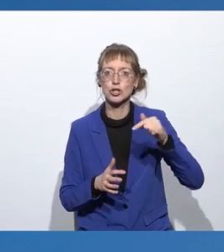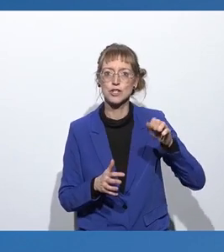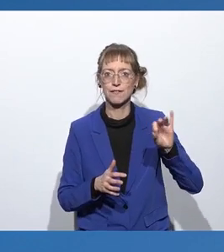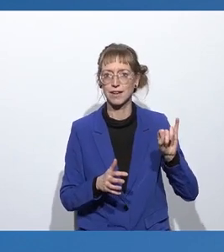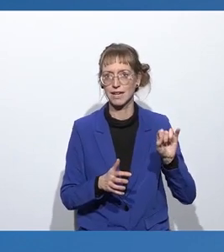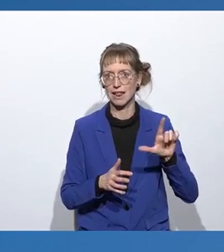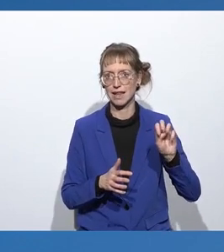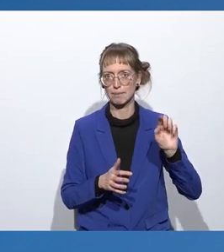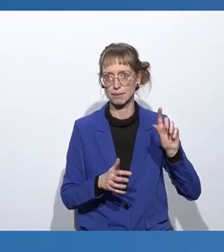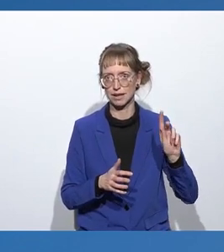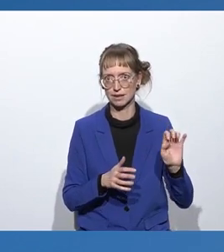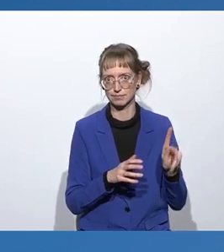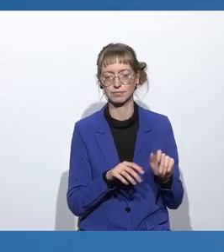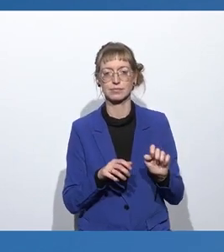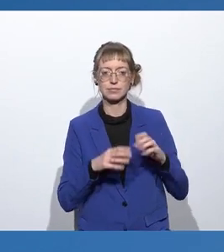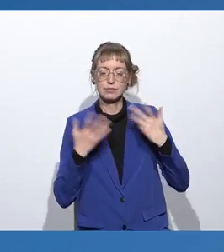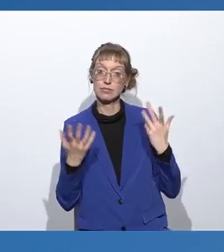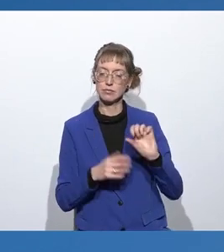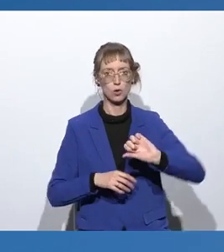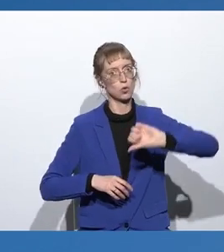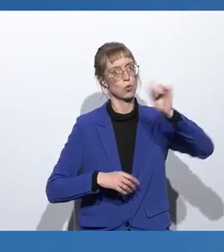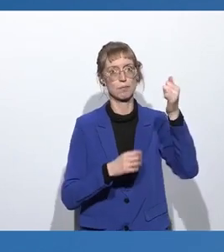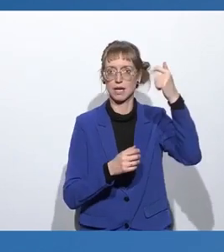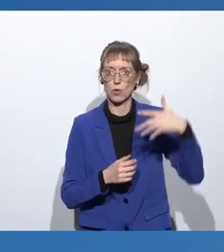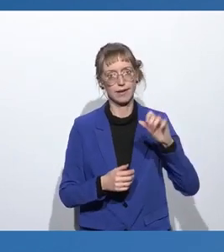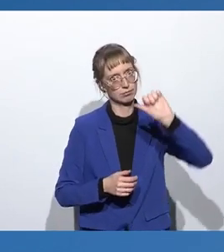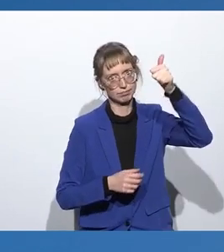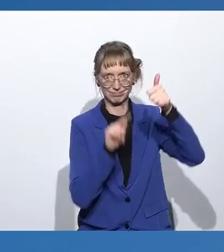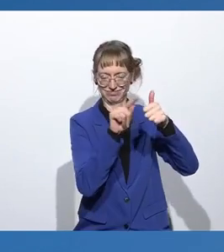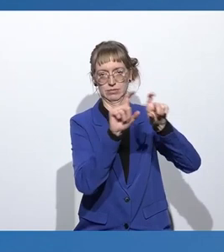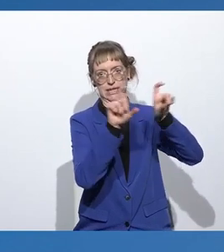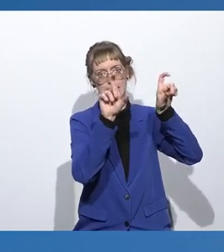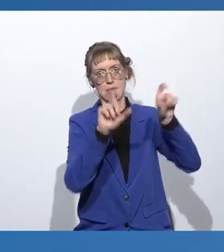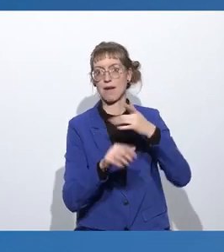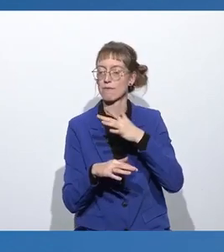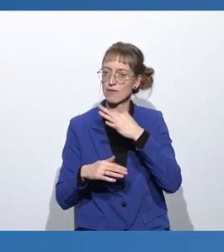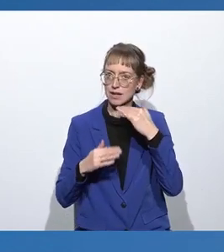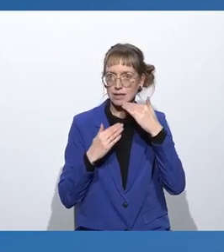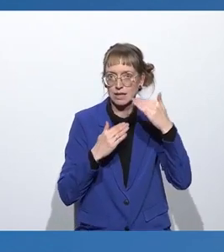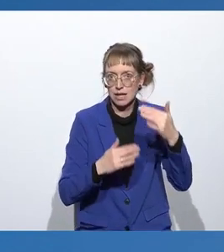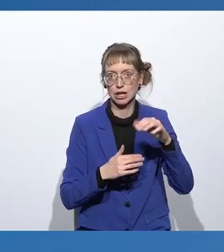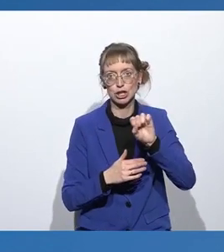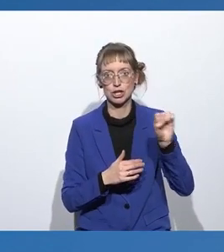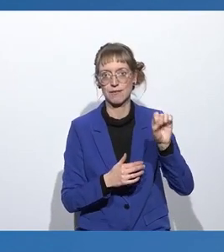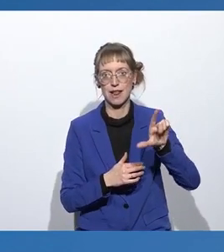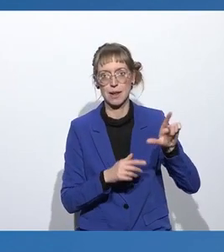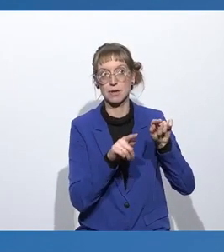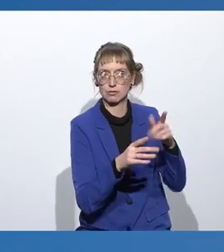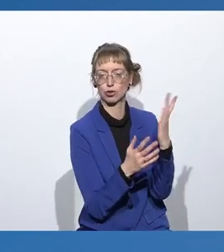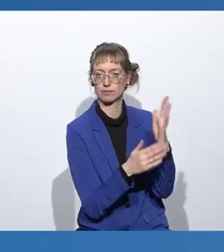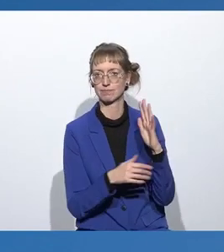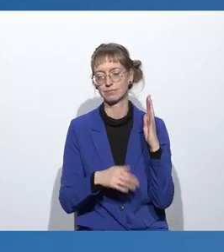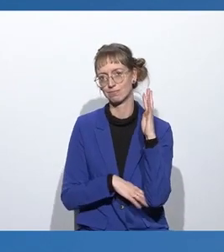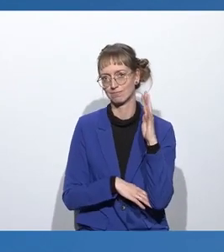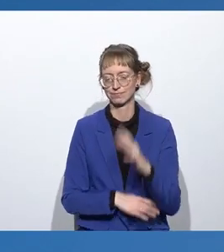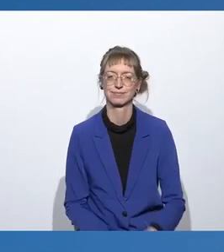Verbraucherschutz eine große Priorität und wir danken ganz herzlich Steffi Lembke für dieses Statement. Ja,